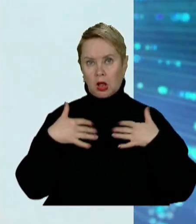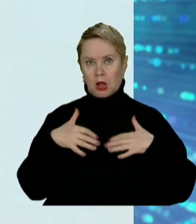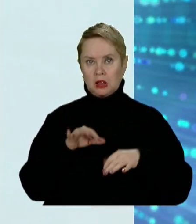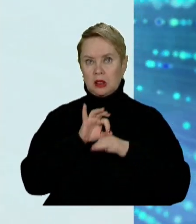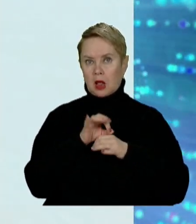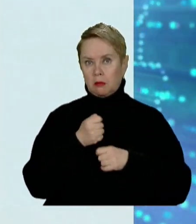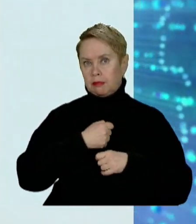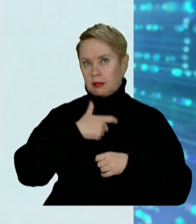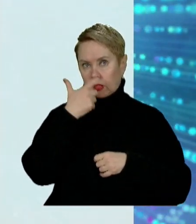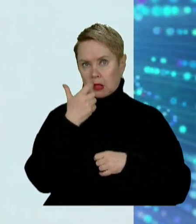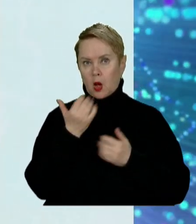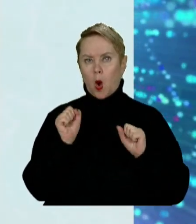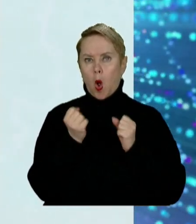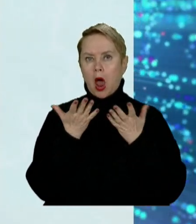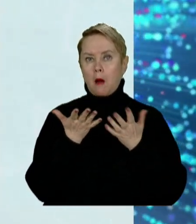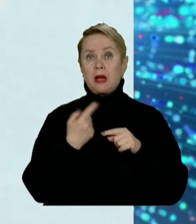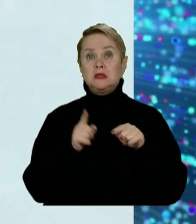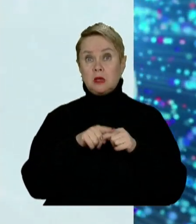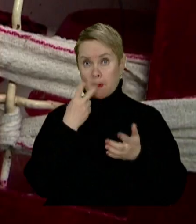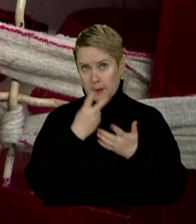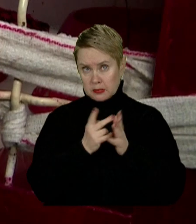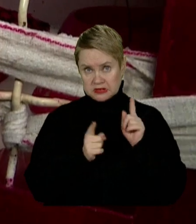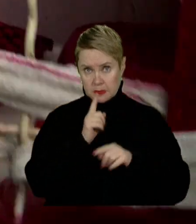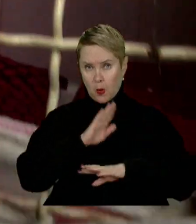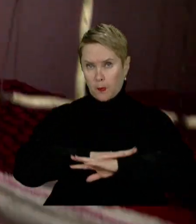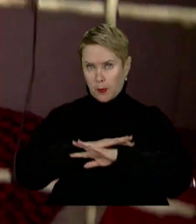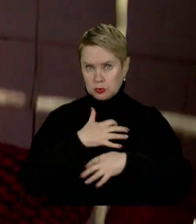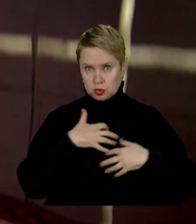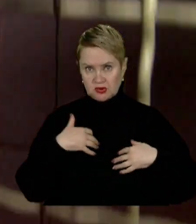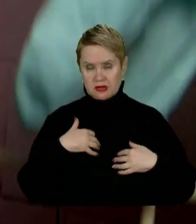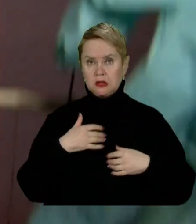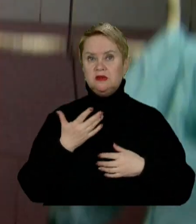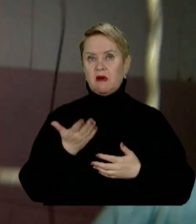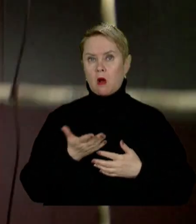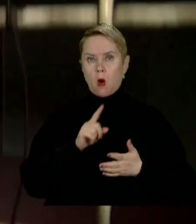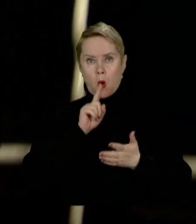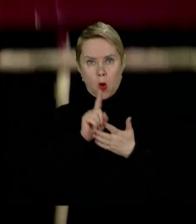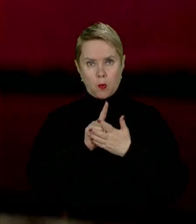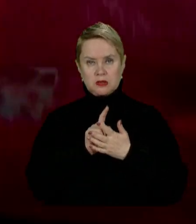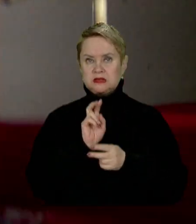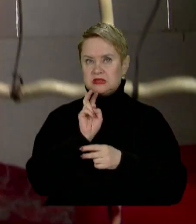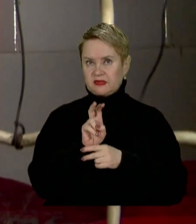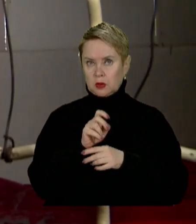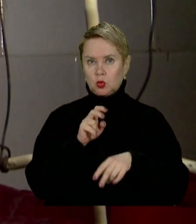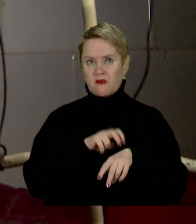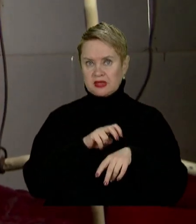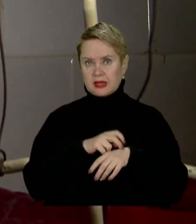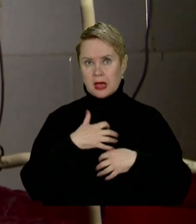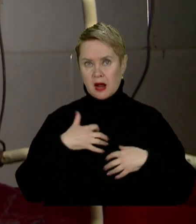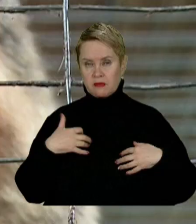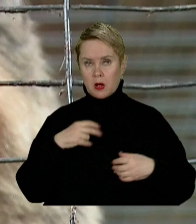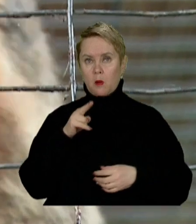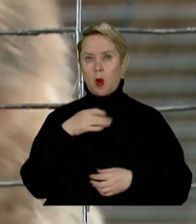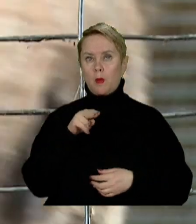тіла, бліді та холодні лапи. Якщо помітили зміни у поведінці та стані тварини, обов'язково звертайтеся до ветеринарів.